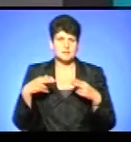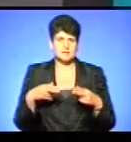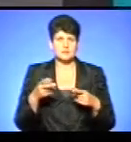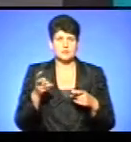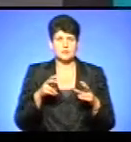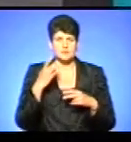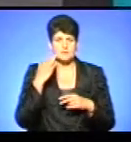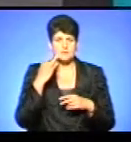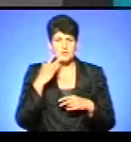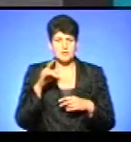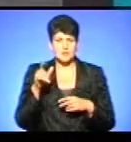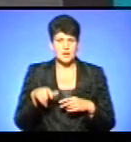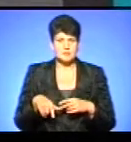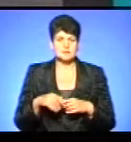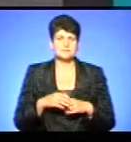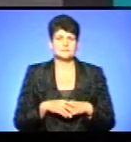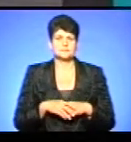американці, канадійці.